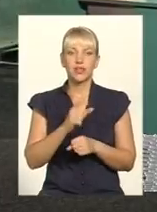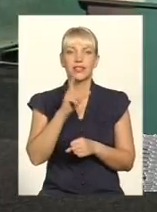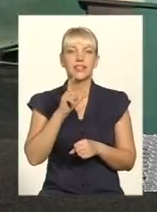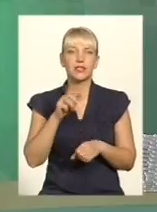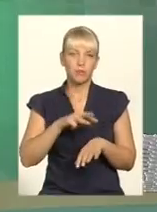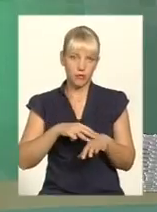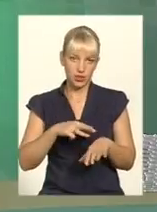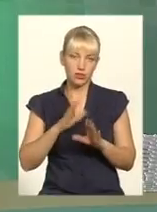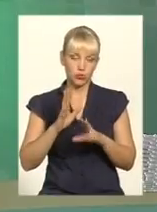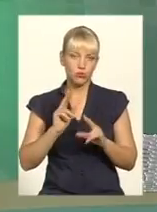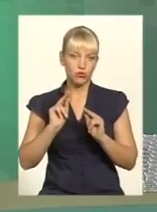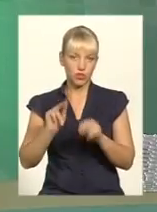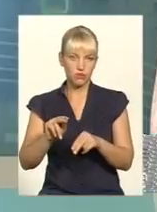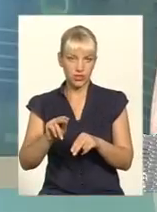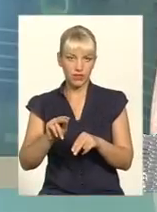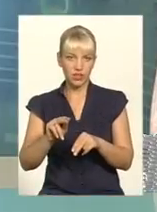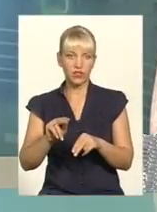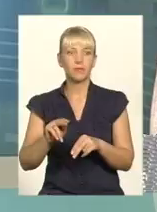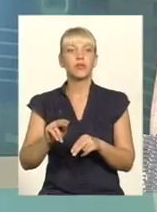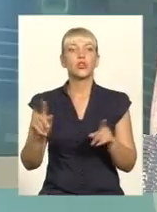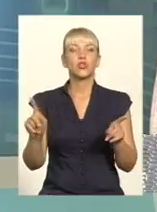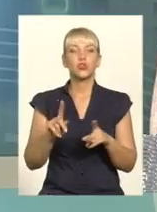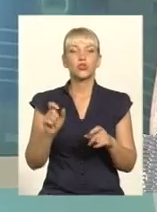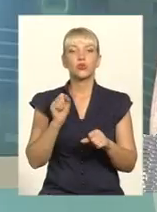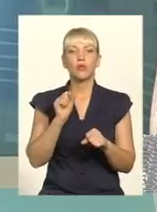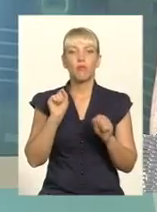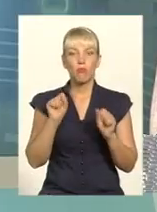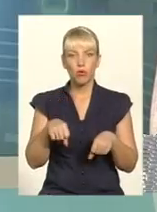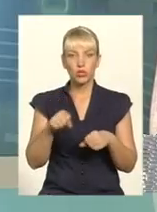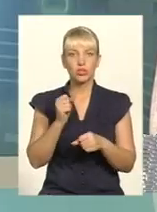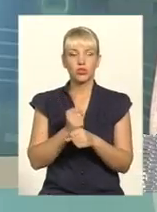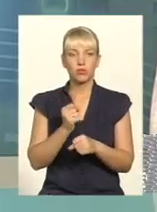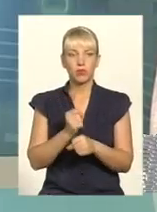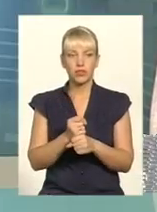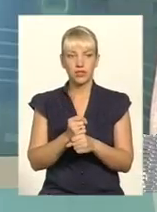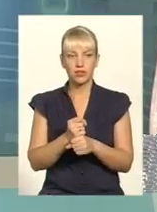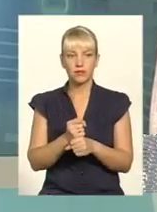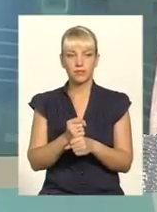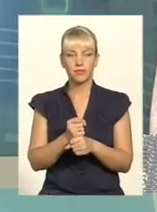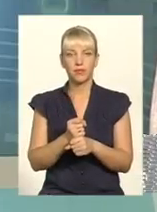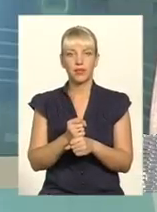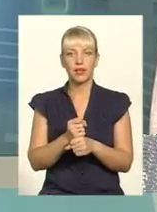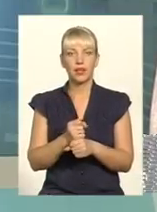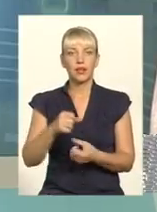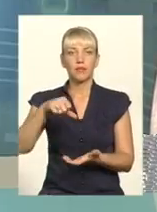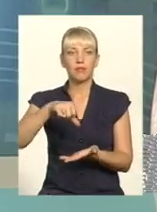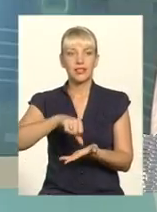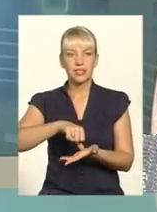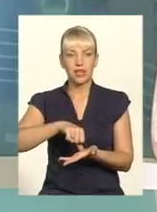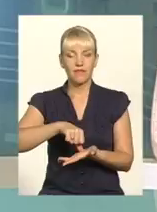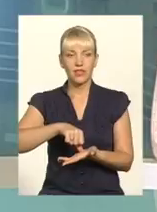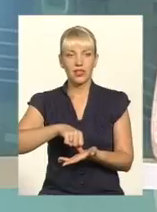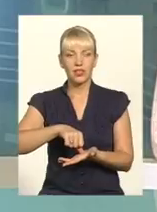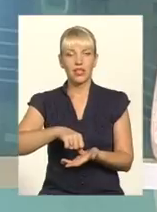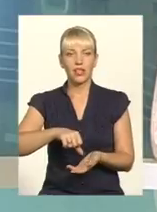Будемо відверті. Що може зробити представники органів внутрішніх